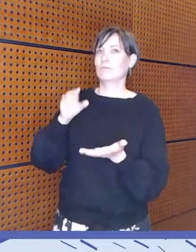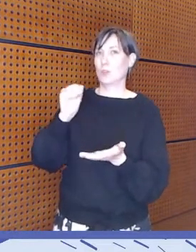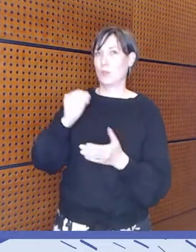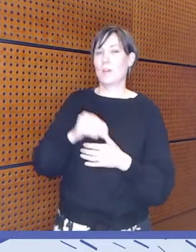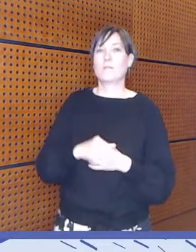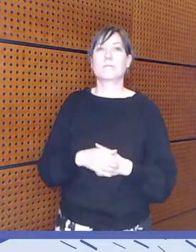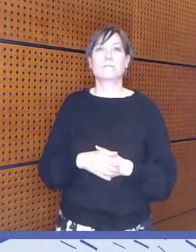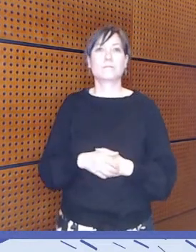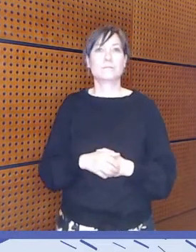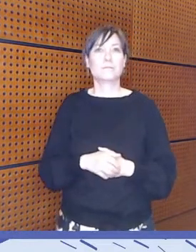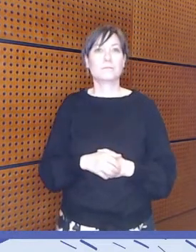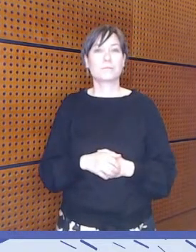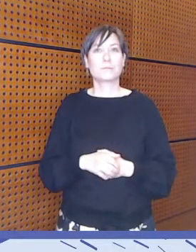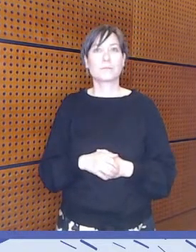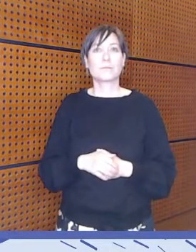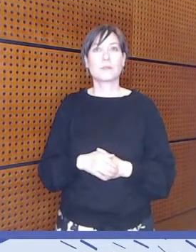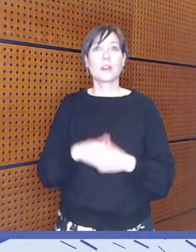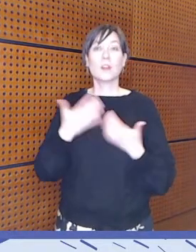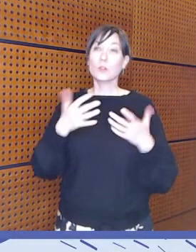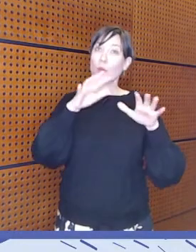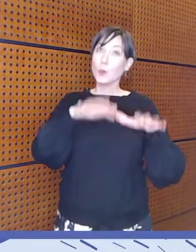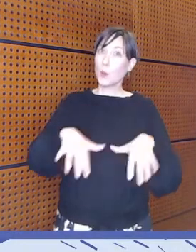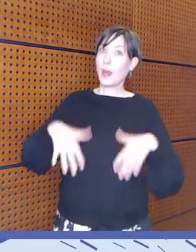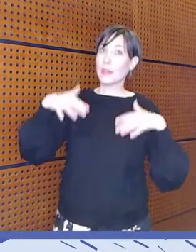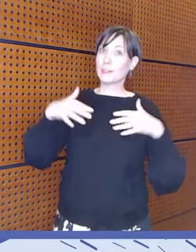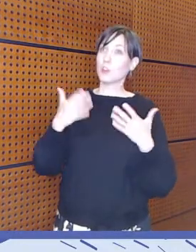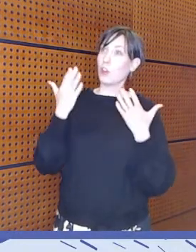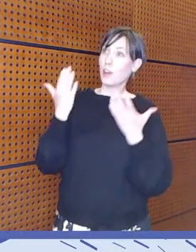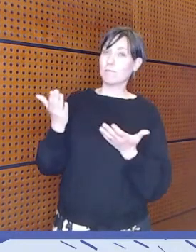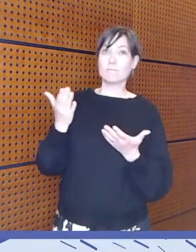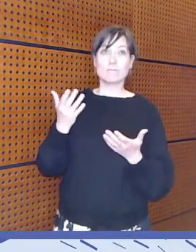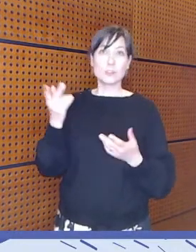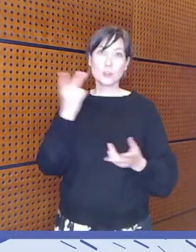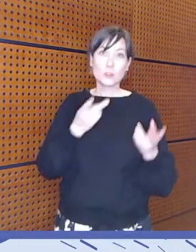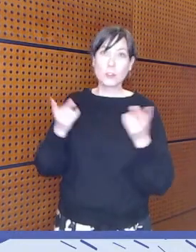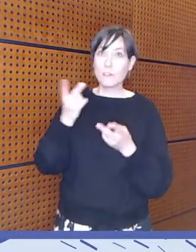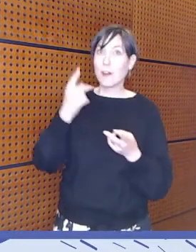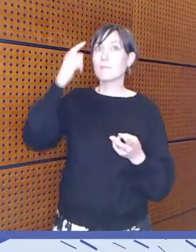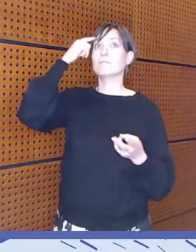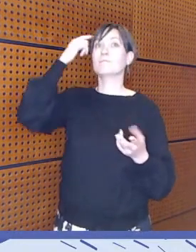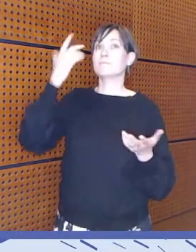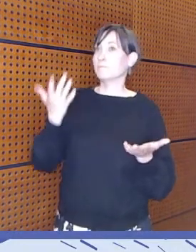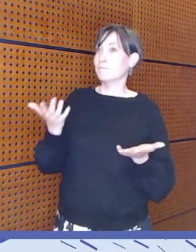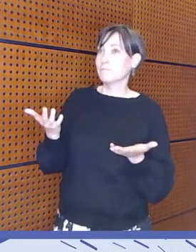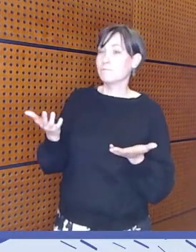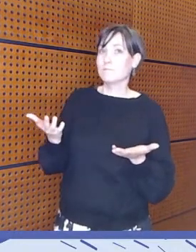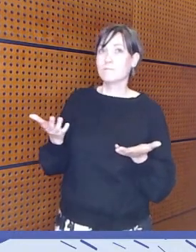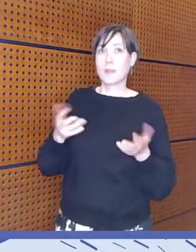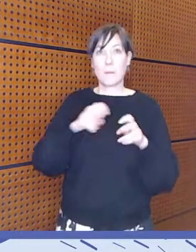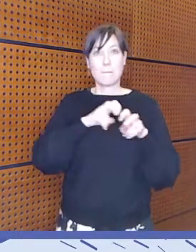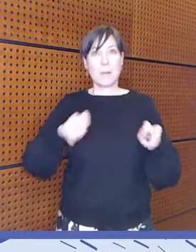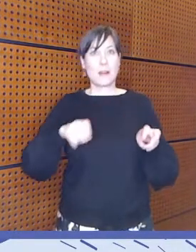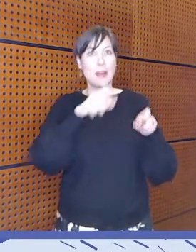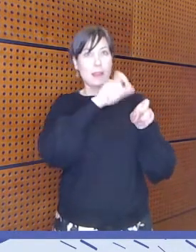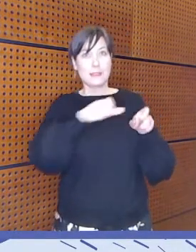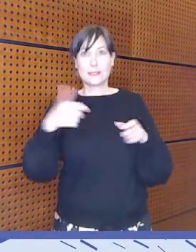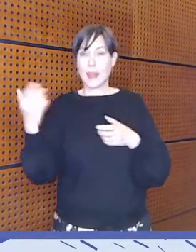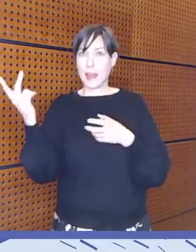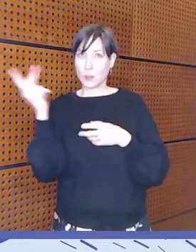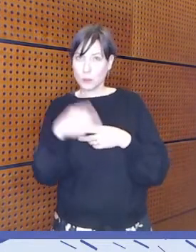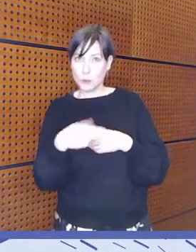Onko herännyt yleisöllä mitään kysymyksiä joko joillekin meidän panelistille tai